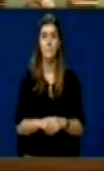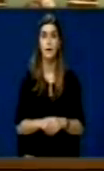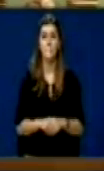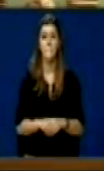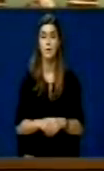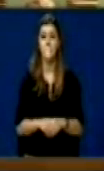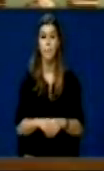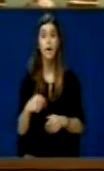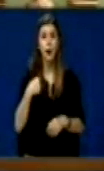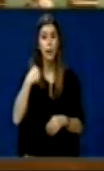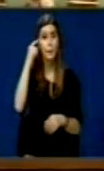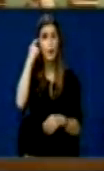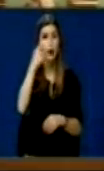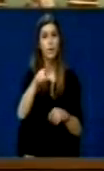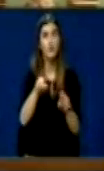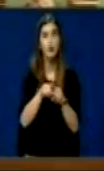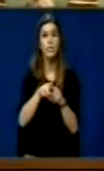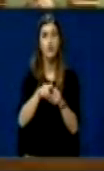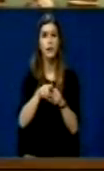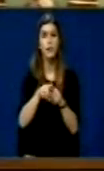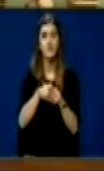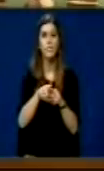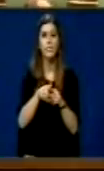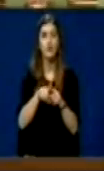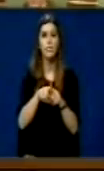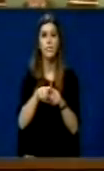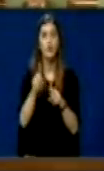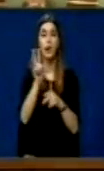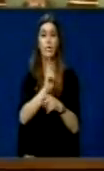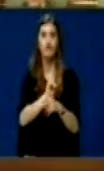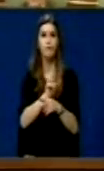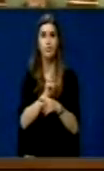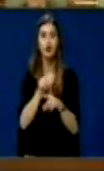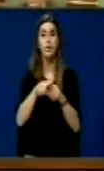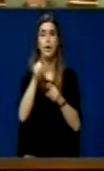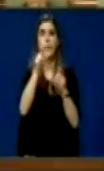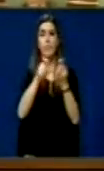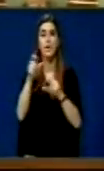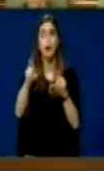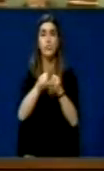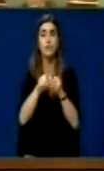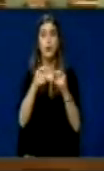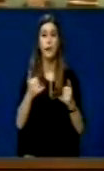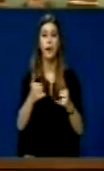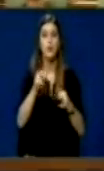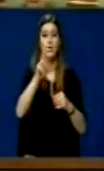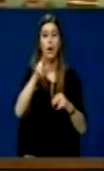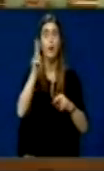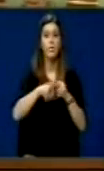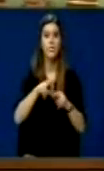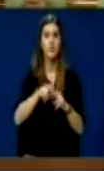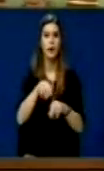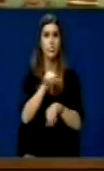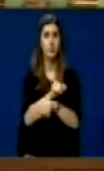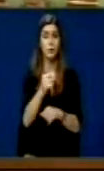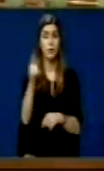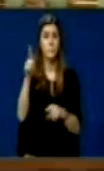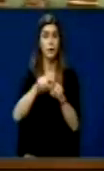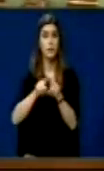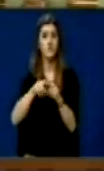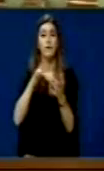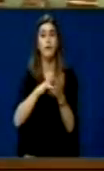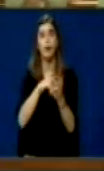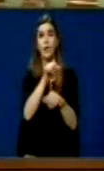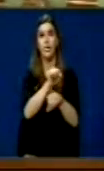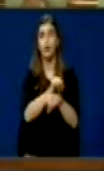Mëndaj që është bërë një tendensë për manipulimin e fatit e njëzve të cilësot janë të dënuar, të cilët tash për këtu momente për na dhegjojnë nga greve atyre